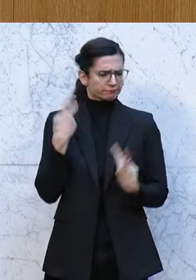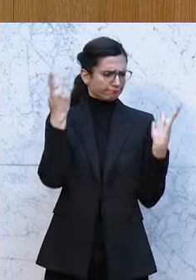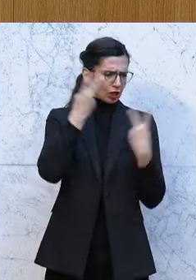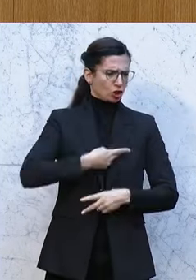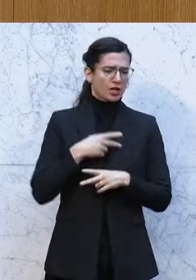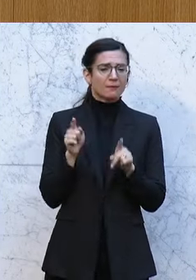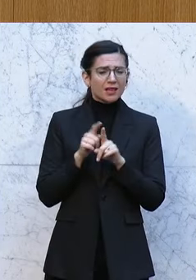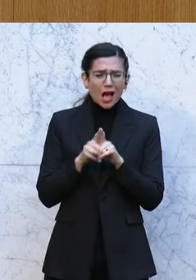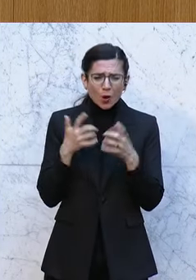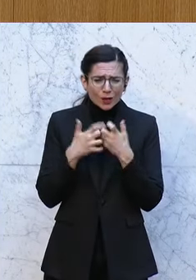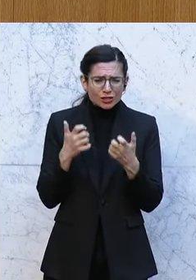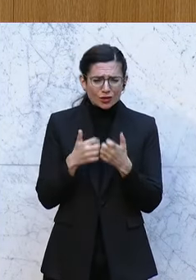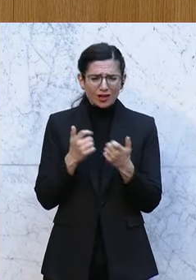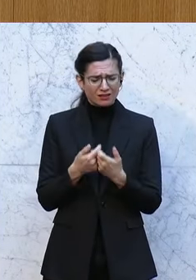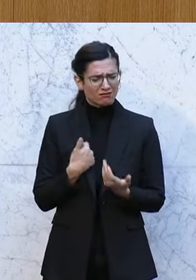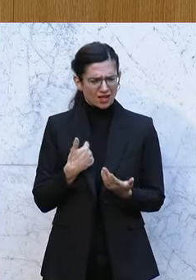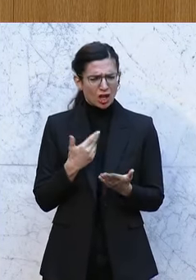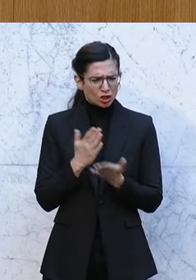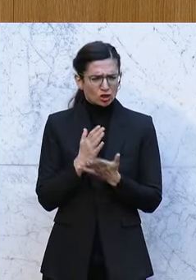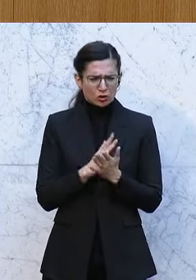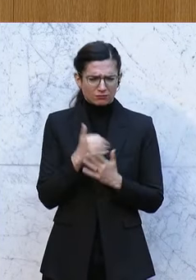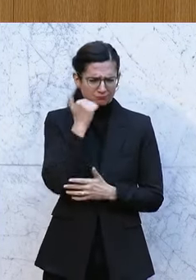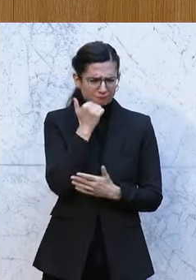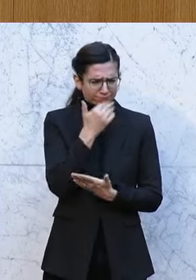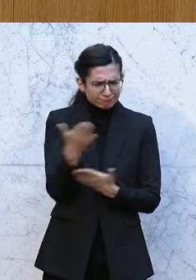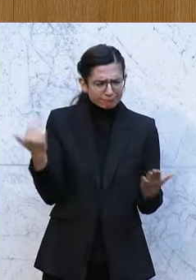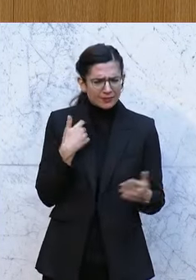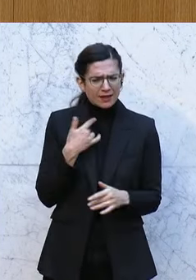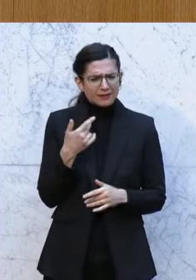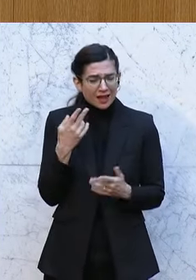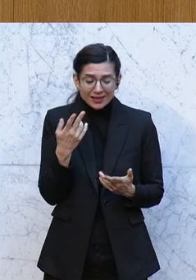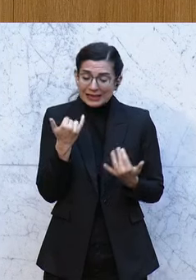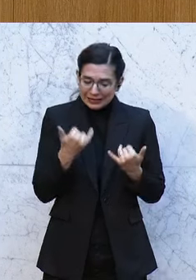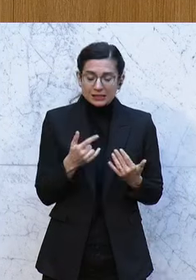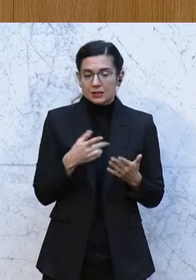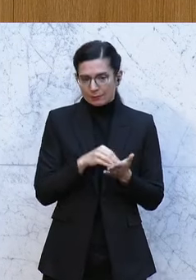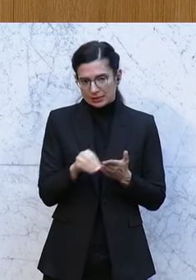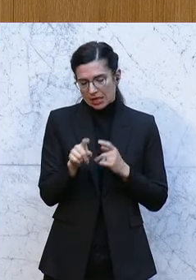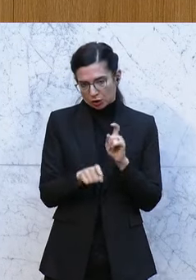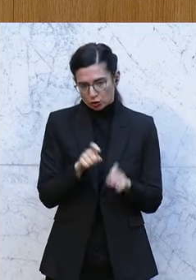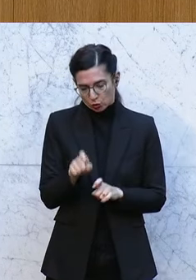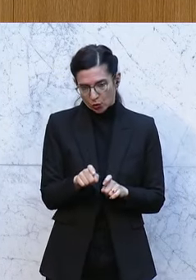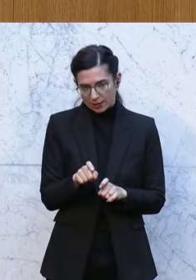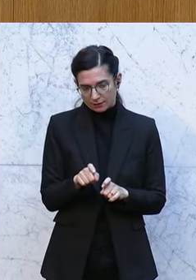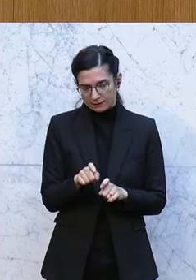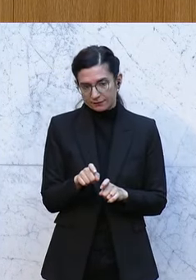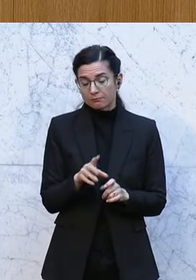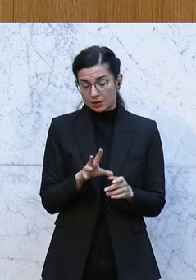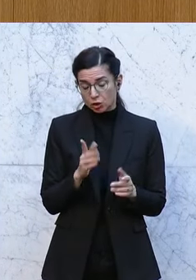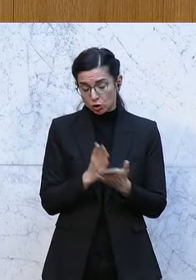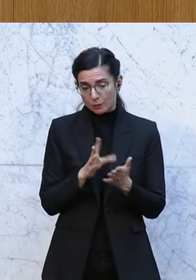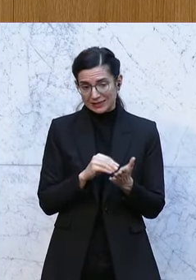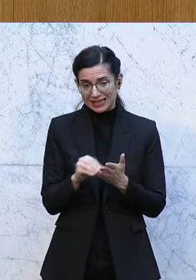historisch, dass Sie hier auf der falschen Seite gestanden sind. Der Herr Pira hat das Geld bezahlt. Ich sage nur eins, damit kann man